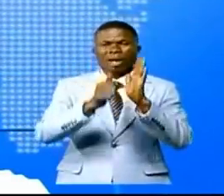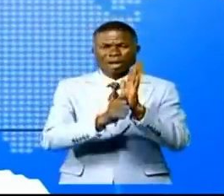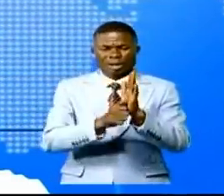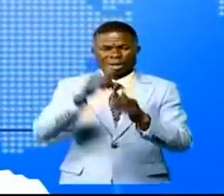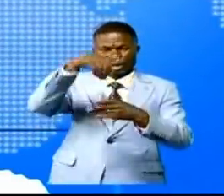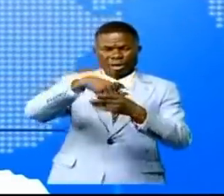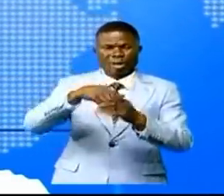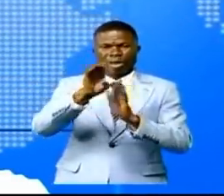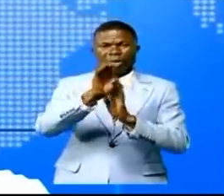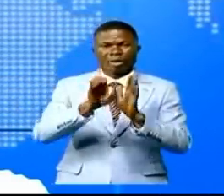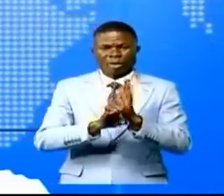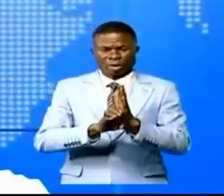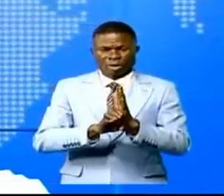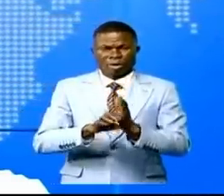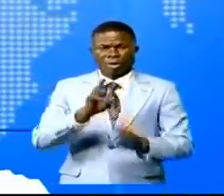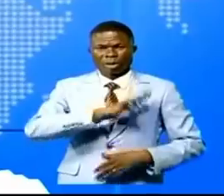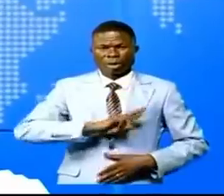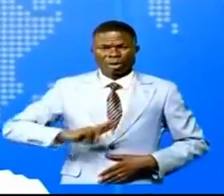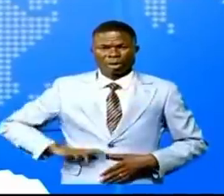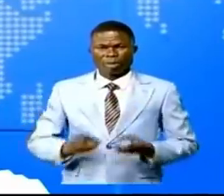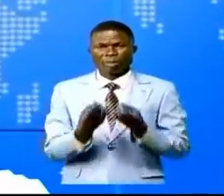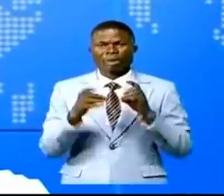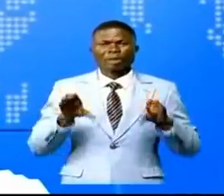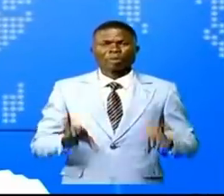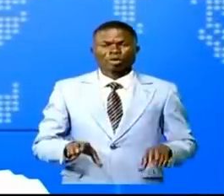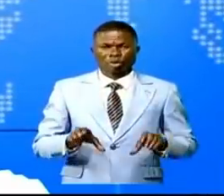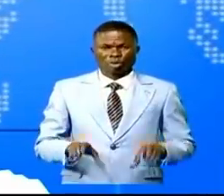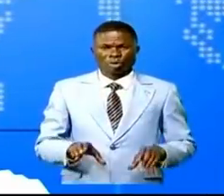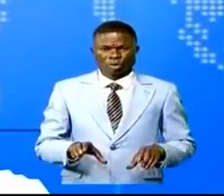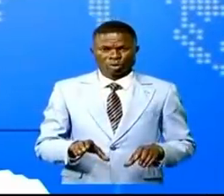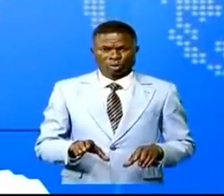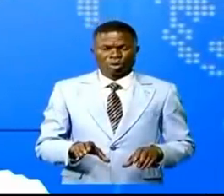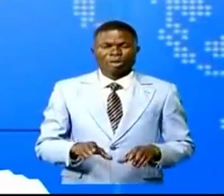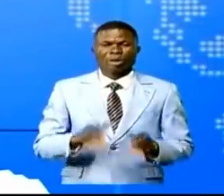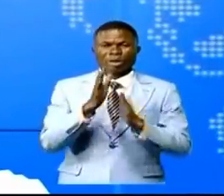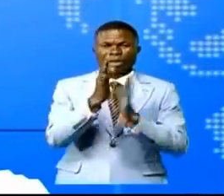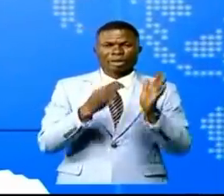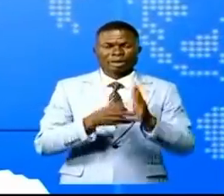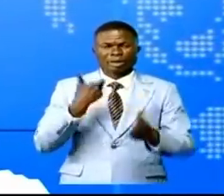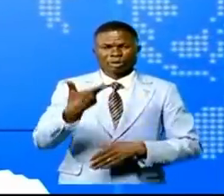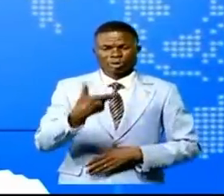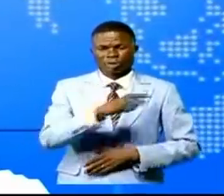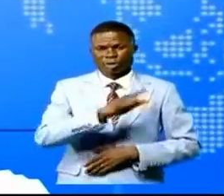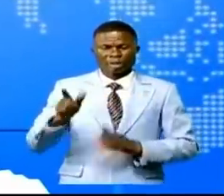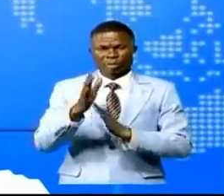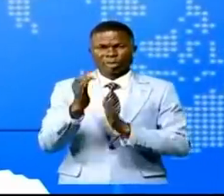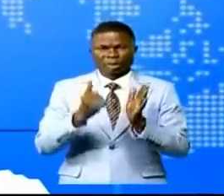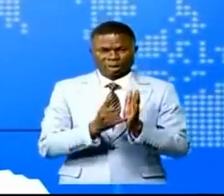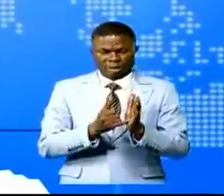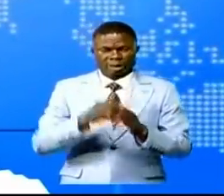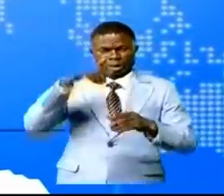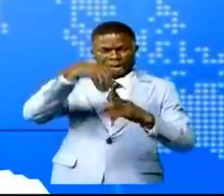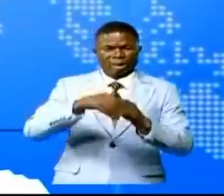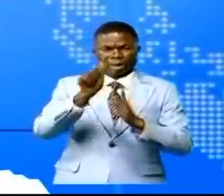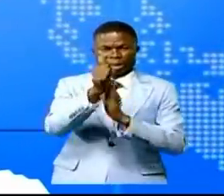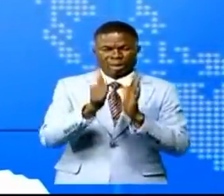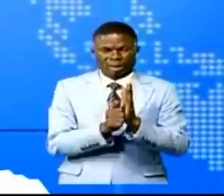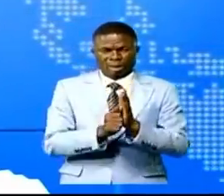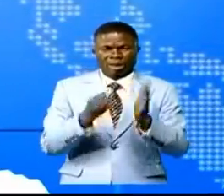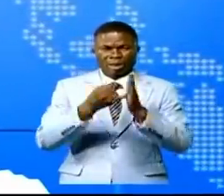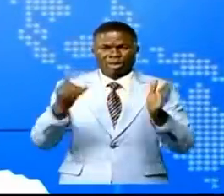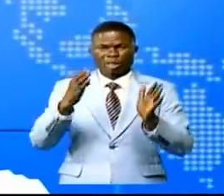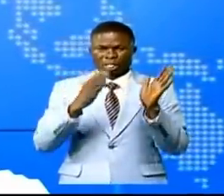Constitution de la République démocratique du Congo du 10 février 2006, spécialement en ces articles 69,